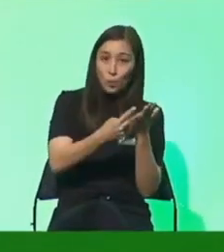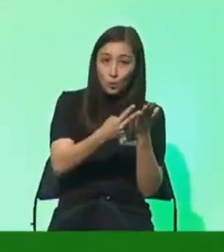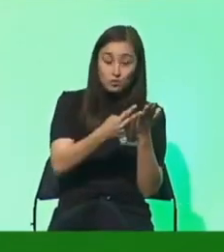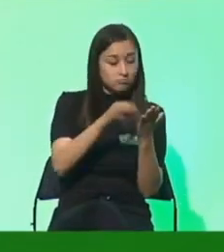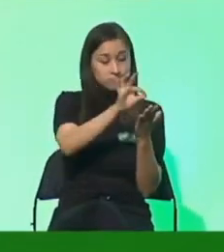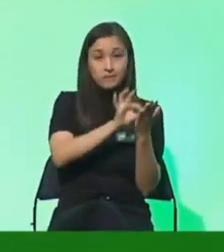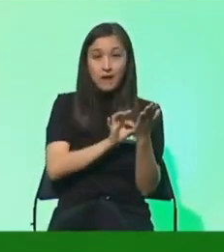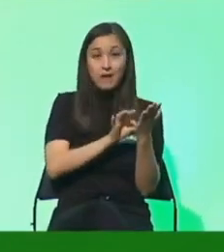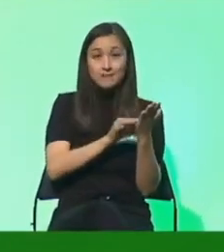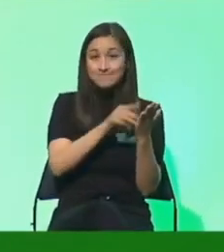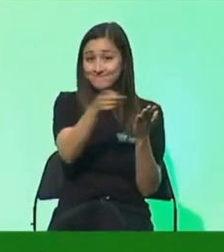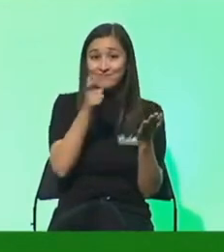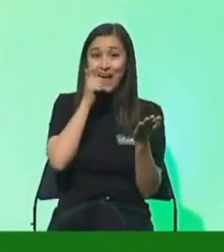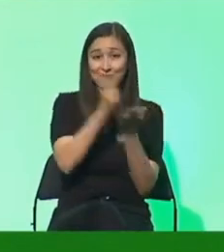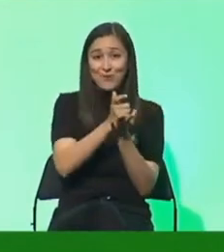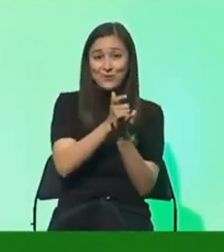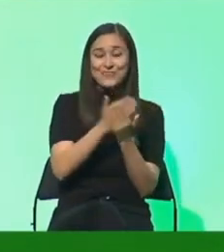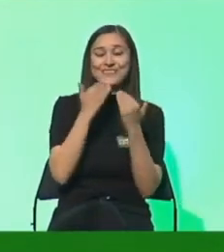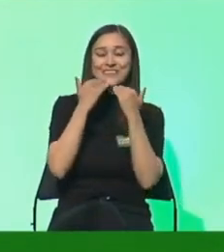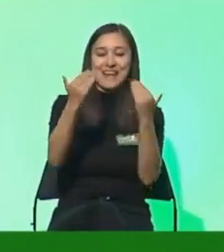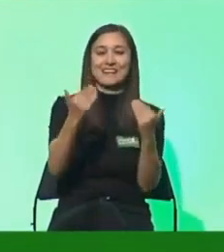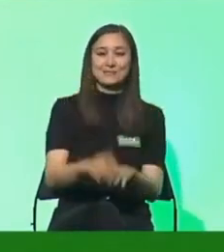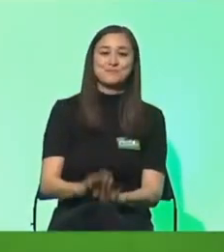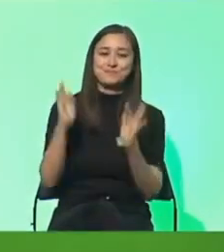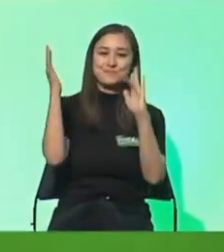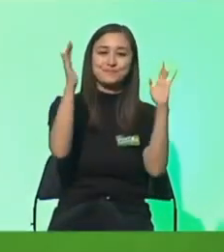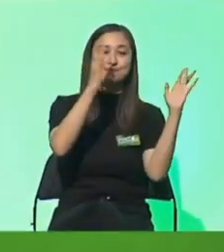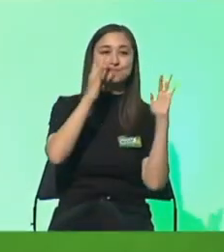es in der Hand. Ich danke euch. Applaus